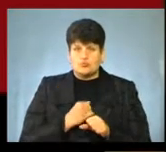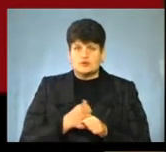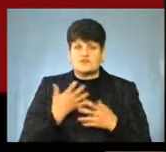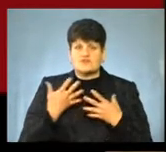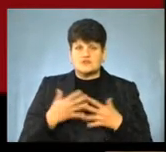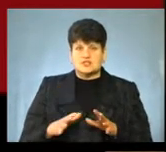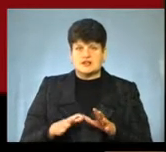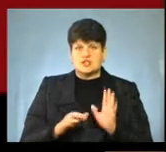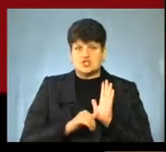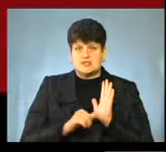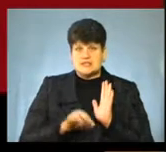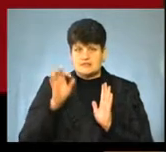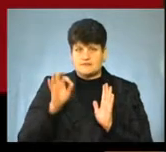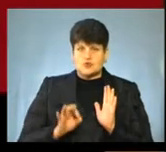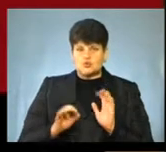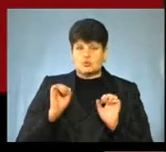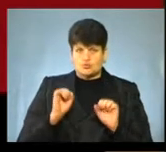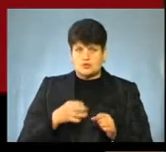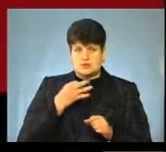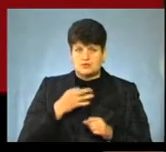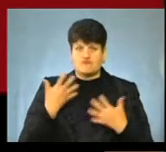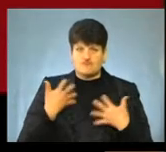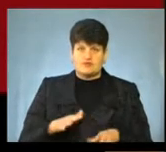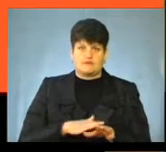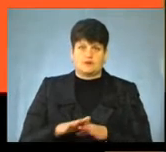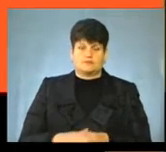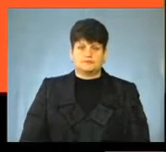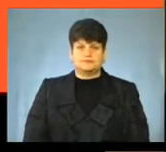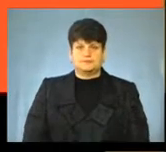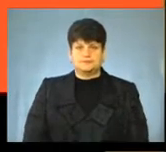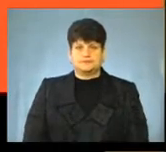Вони вже десь відсотків, ну 60 відсотків можна вже казати, що вже зроблено.